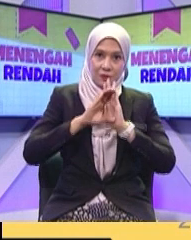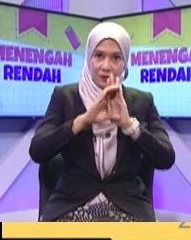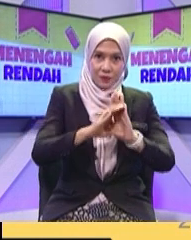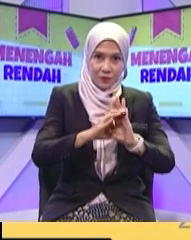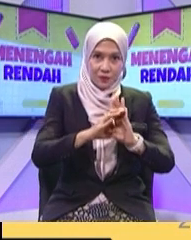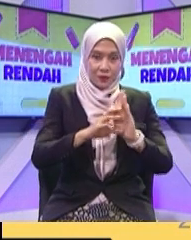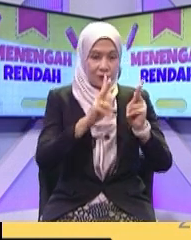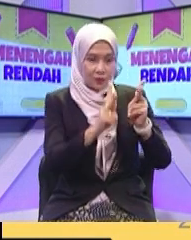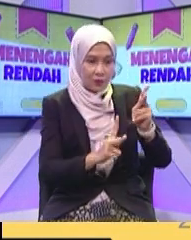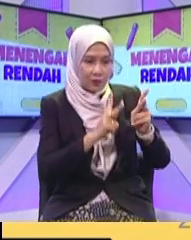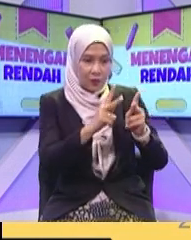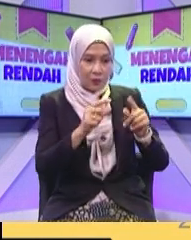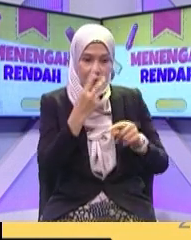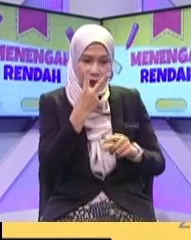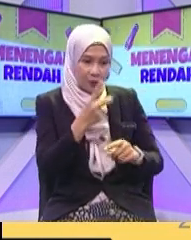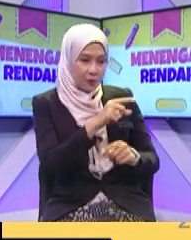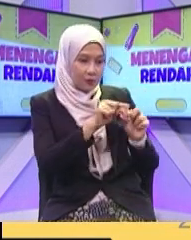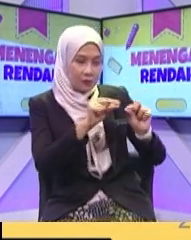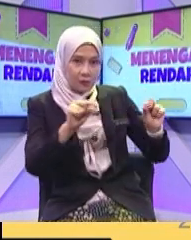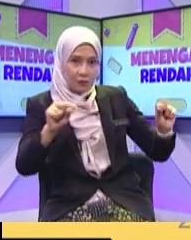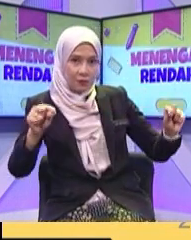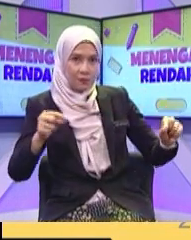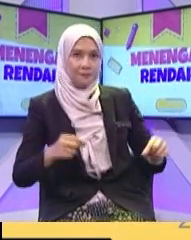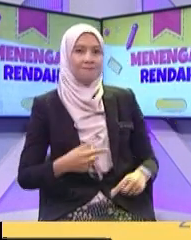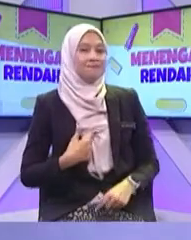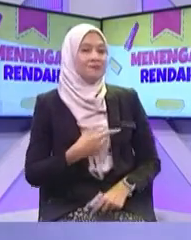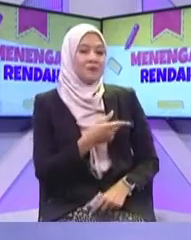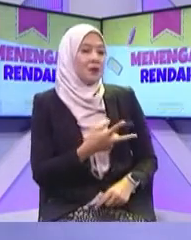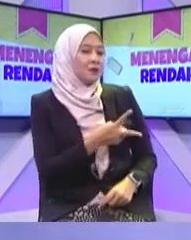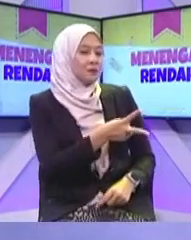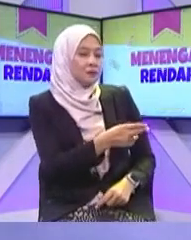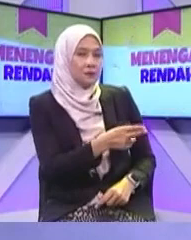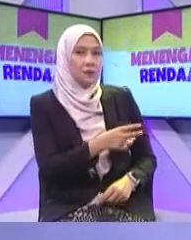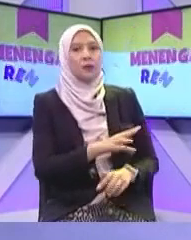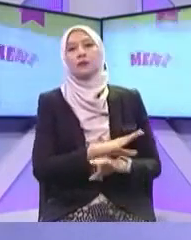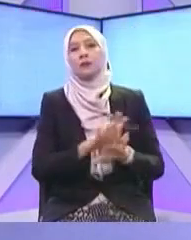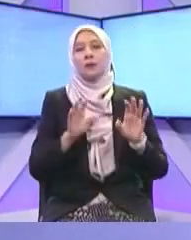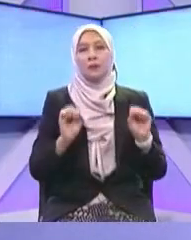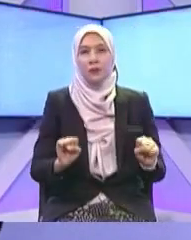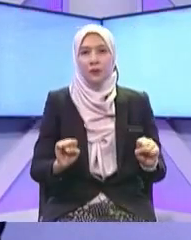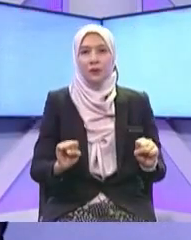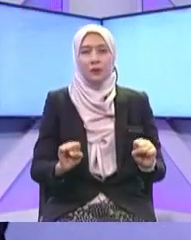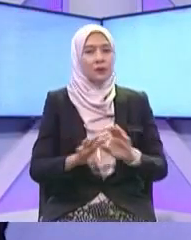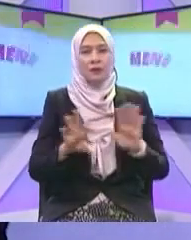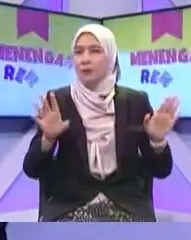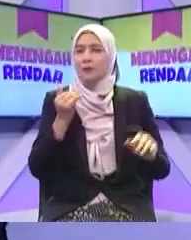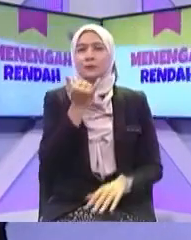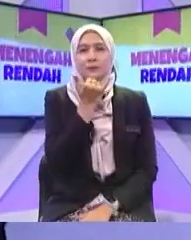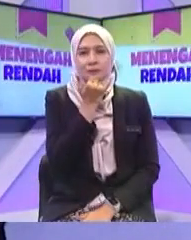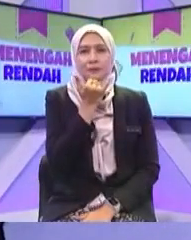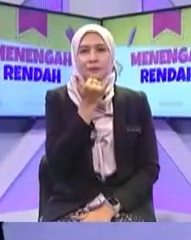musnahkan kabel internet jiran contohnya geram dengan jiran sebelah tarik kabel dia jangan jika berlaku